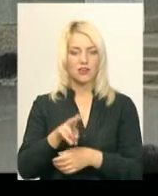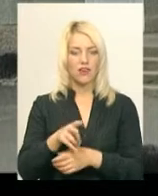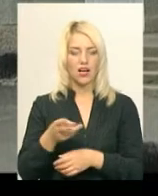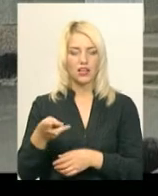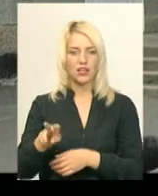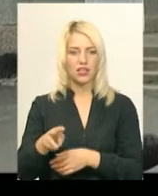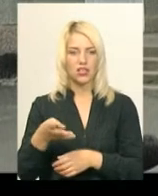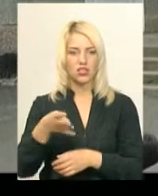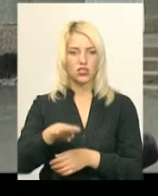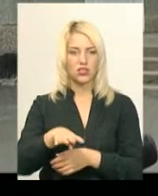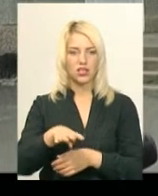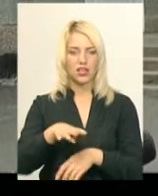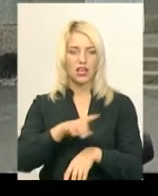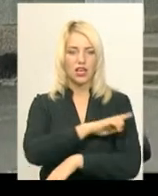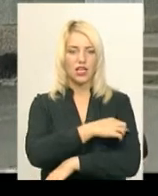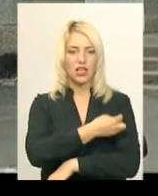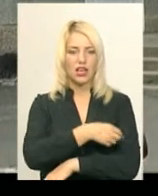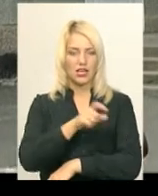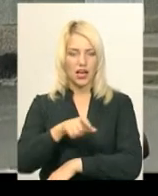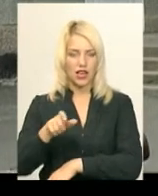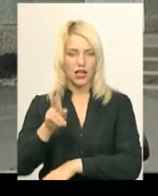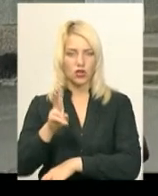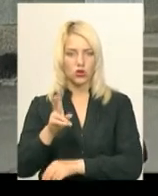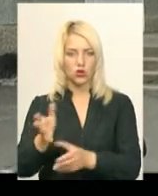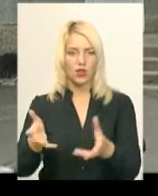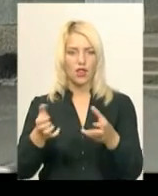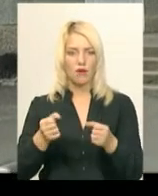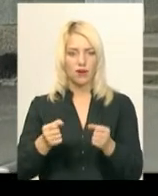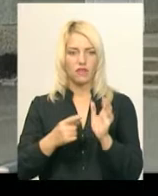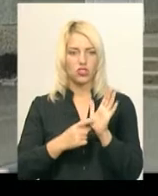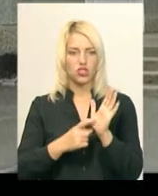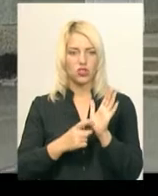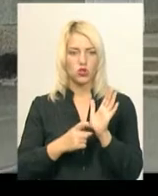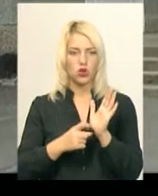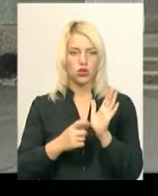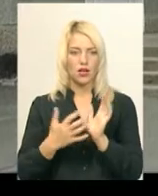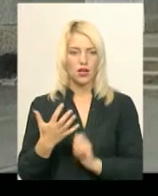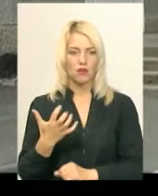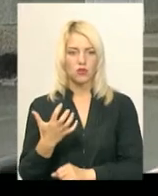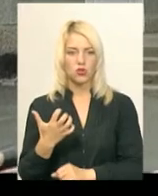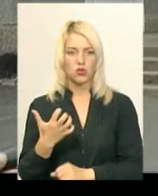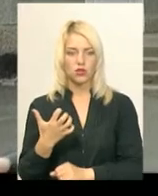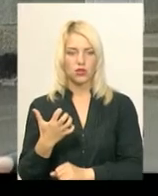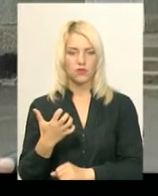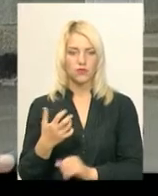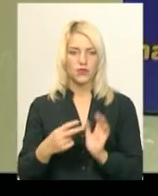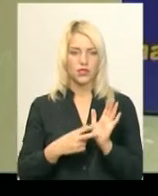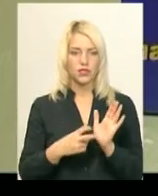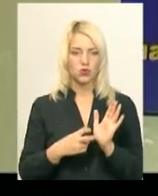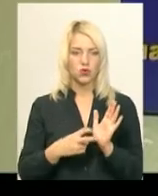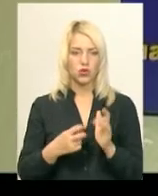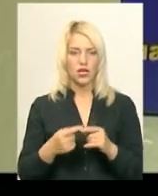лікаря, 4 лікаря, які набрали 600, 500, 700.